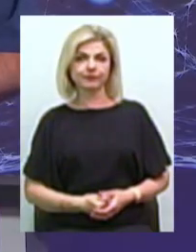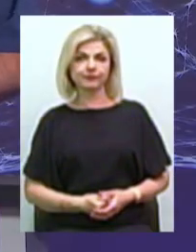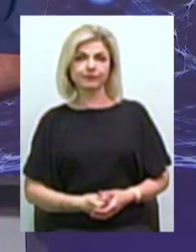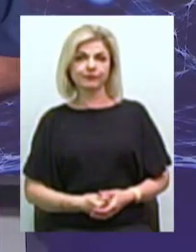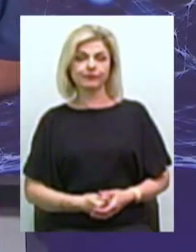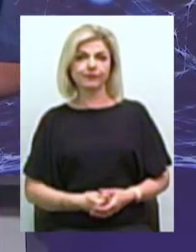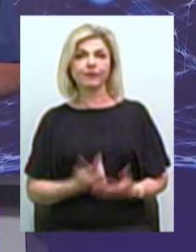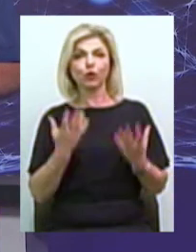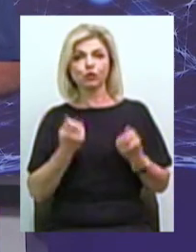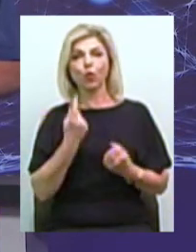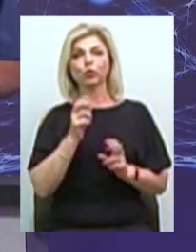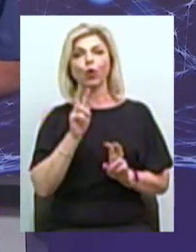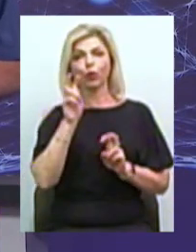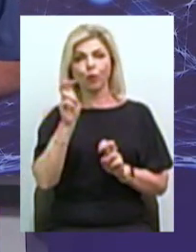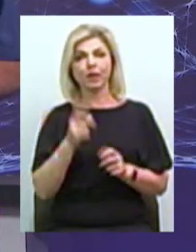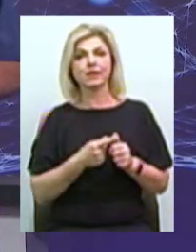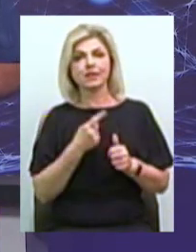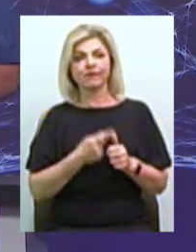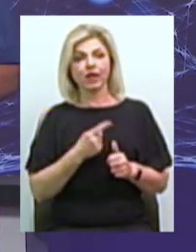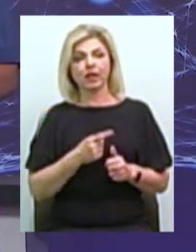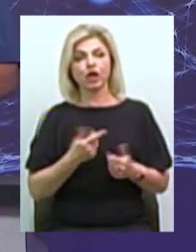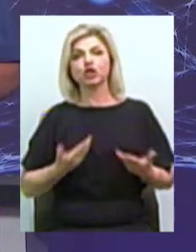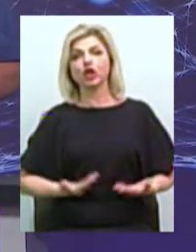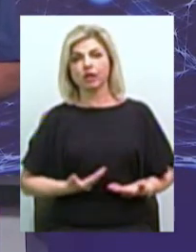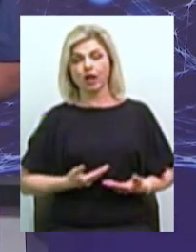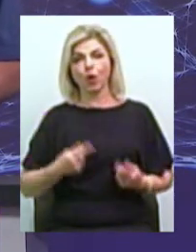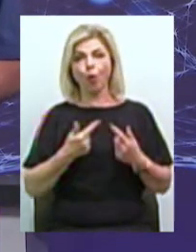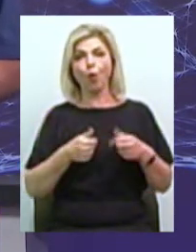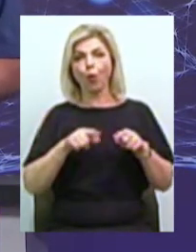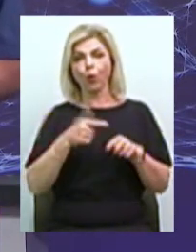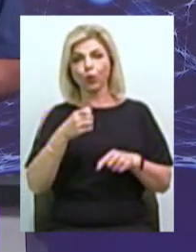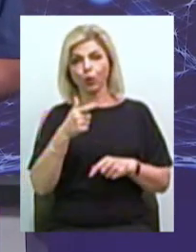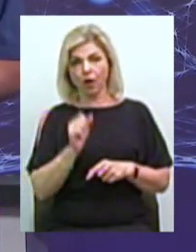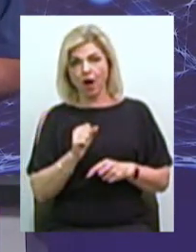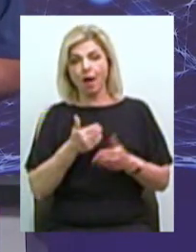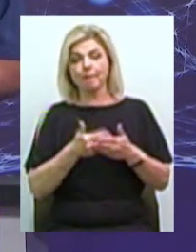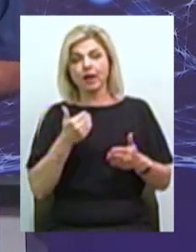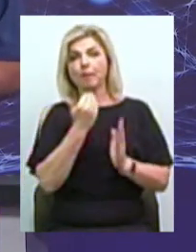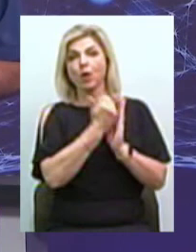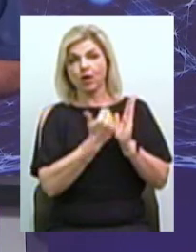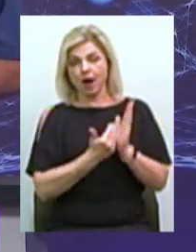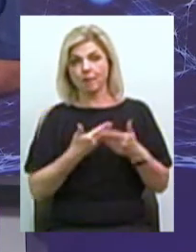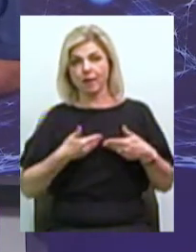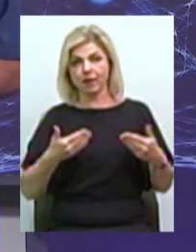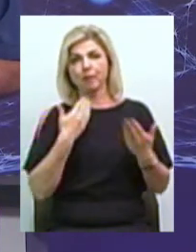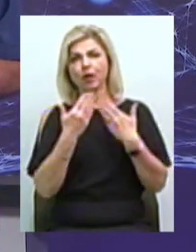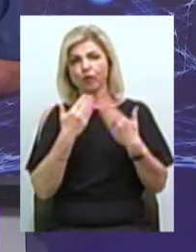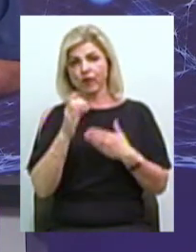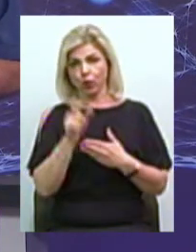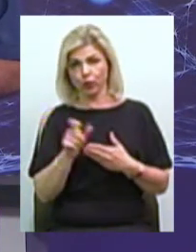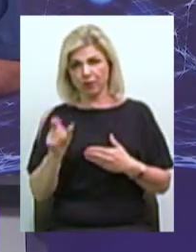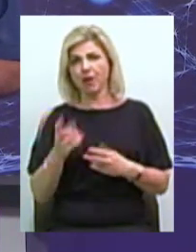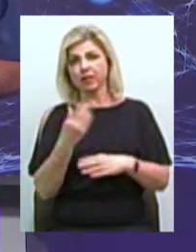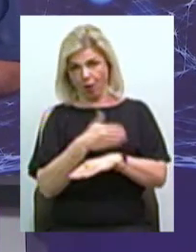Наступна рубрика – умовна назва жителі округу Перед програмою ми спілкувалися з людьми буквально на вулицях І